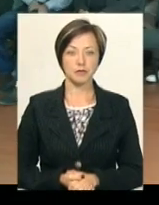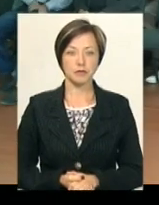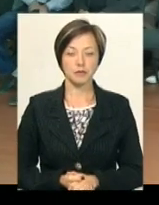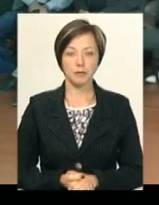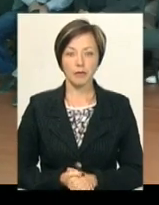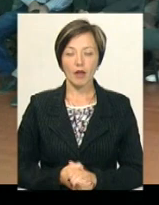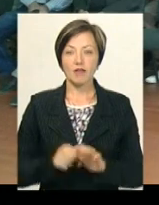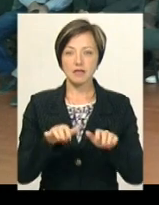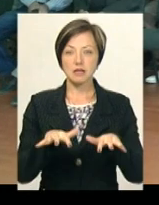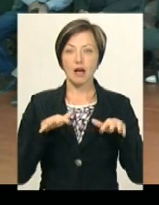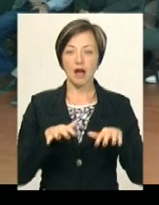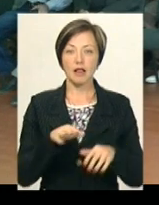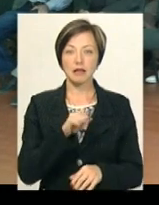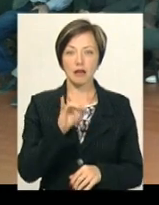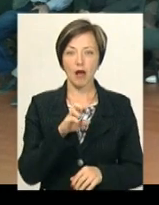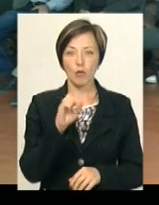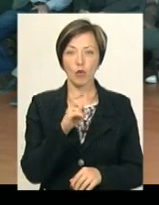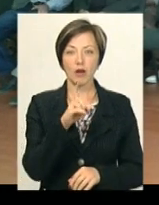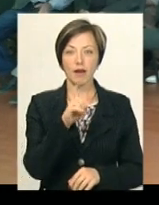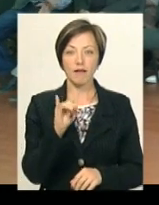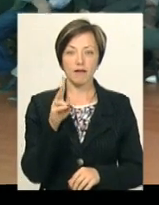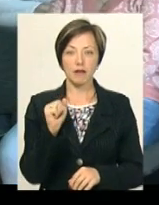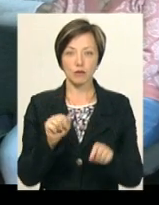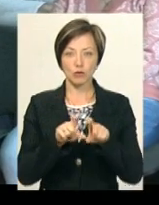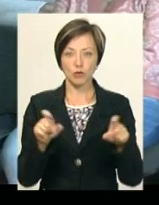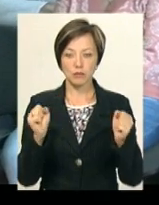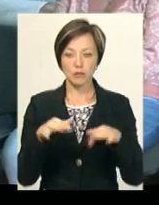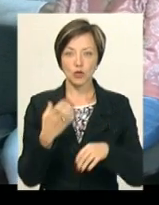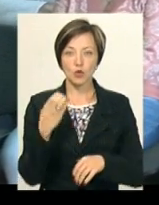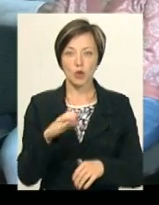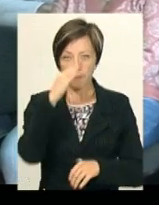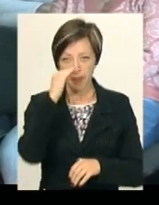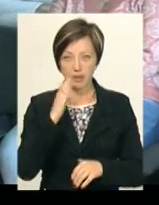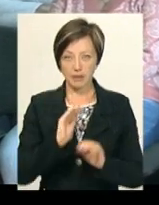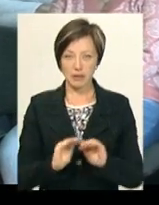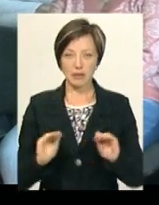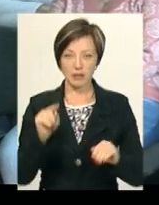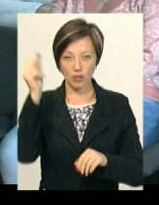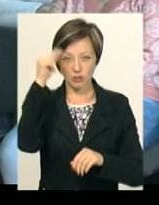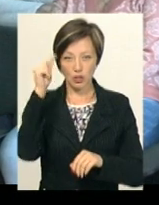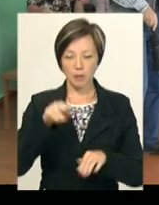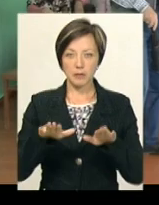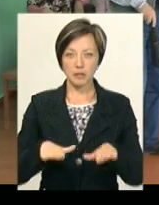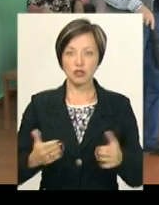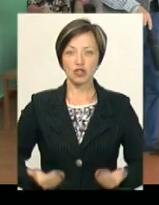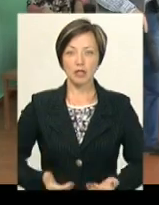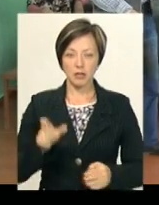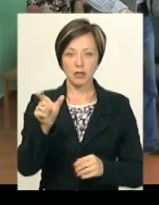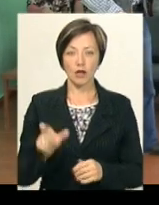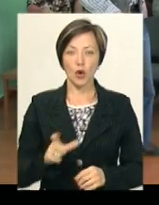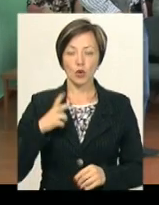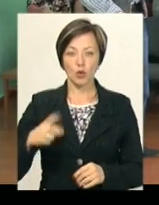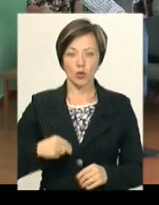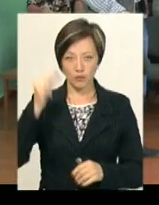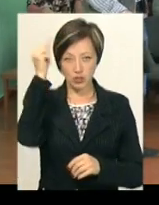В актовій залі Трибухівської школи зібралося близько сотні батьків, діти, яких тут навчають. Серед них місцевий житель Василь Чижовка. Його